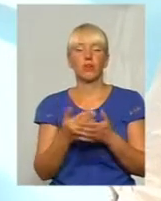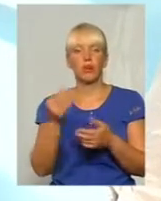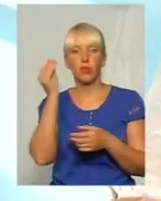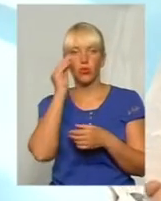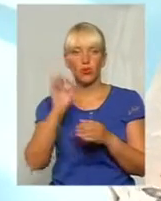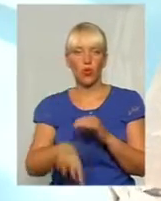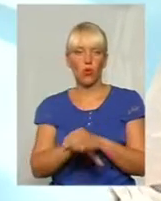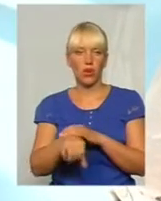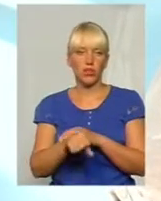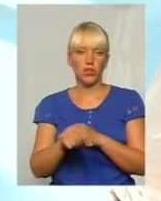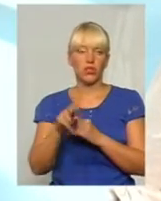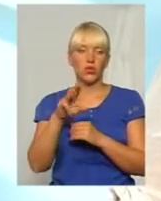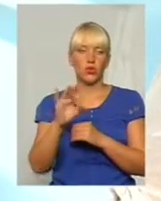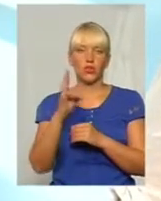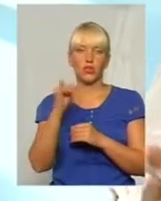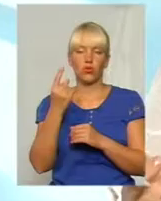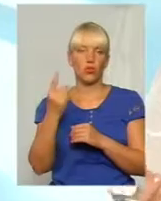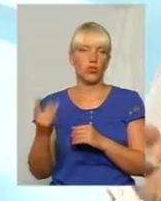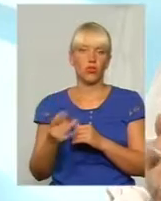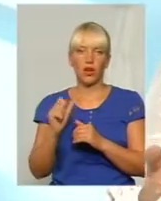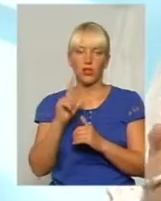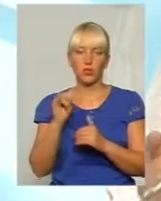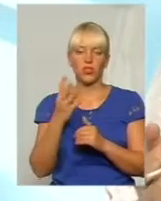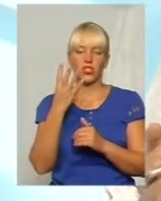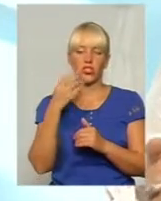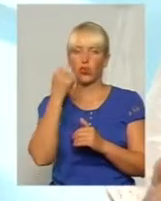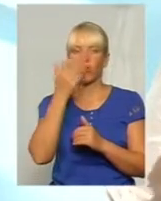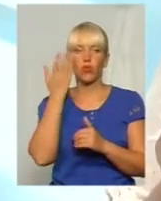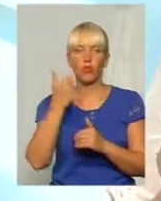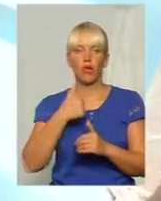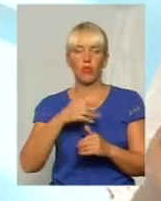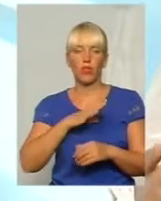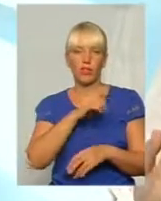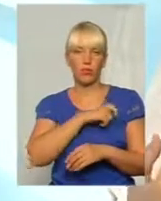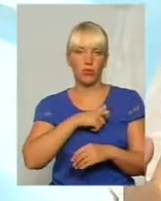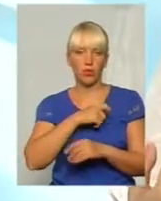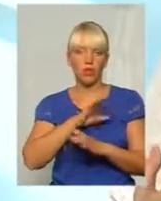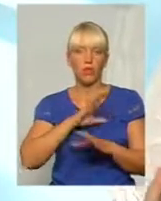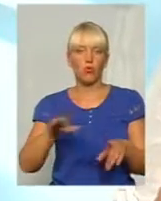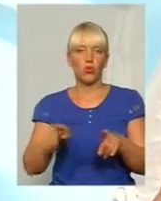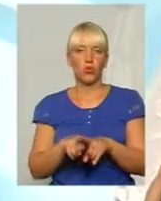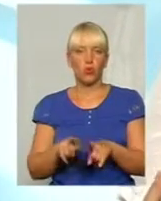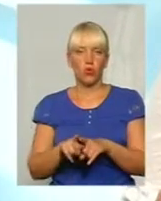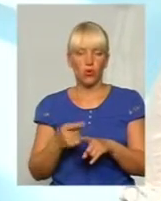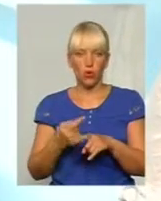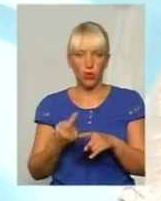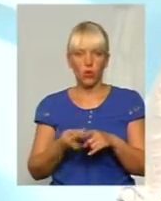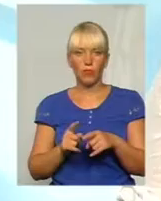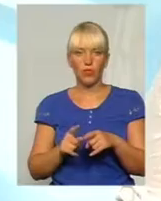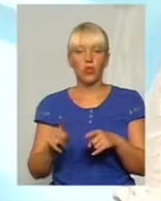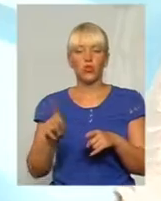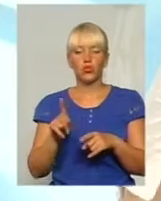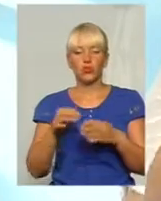в крадіжках. І тоді жодного разу за цих 4 роки, поки я була депутатом, не було такого, щоб дозволили депутати